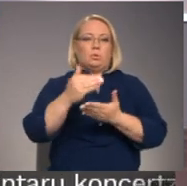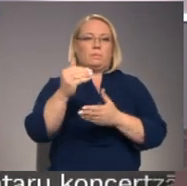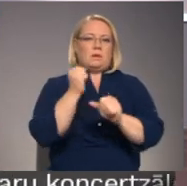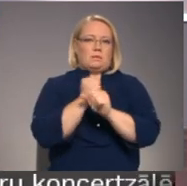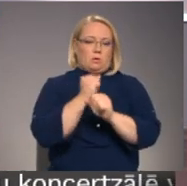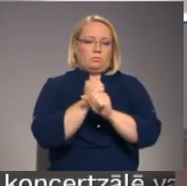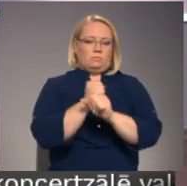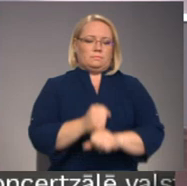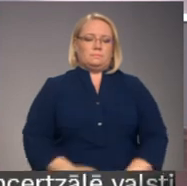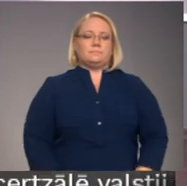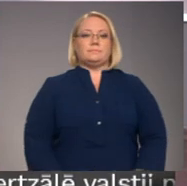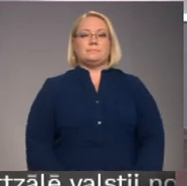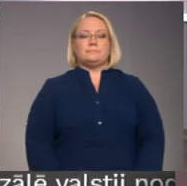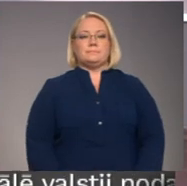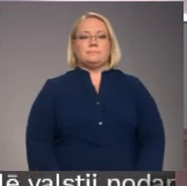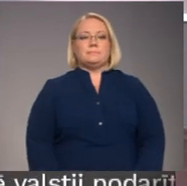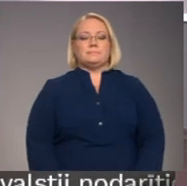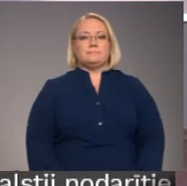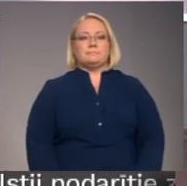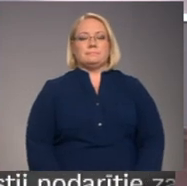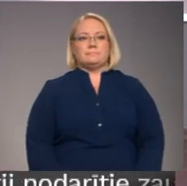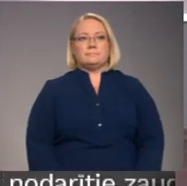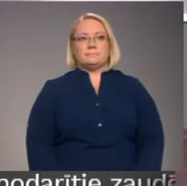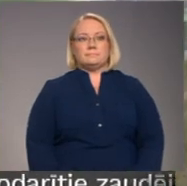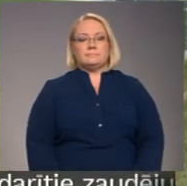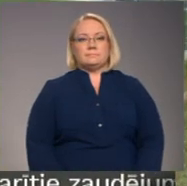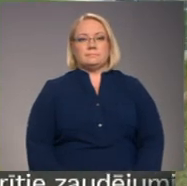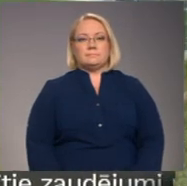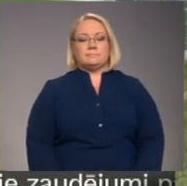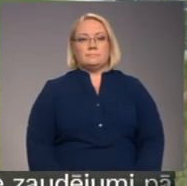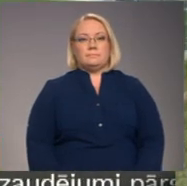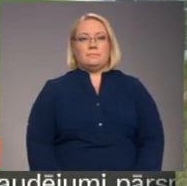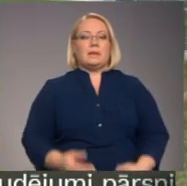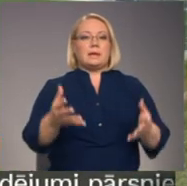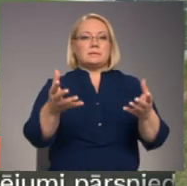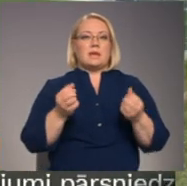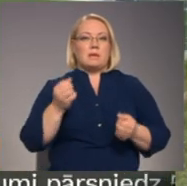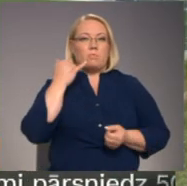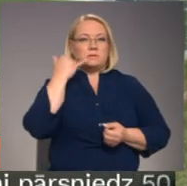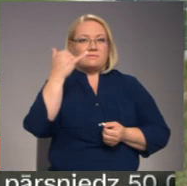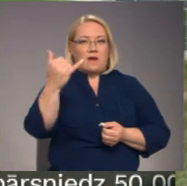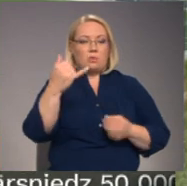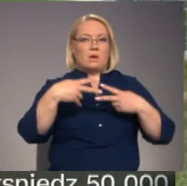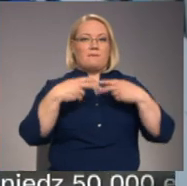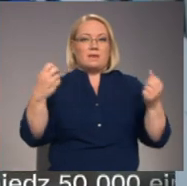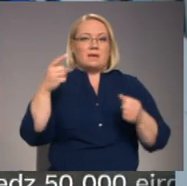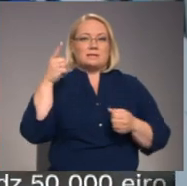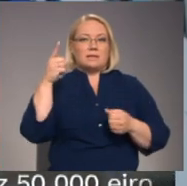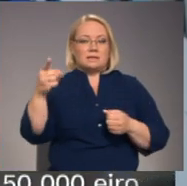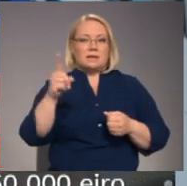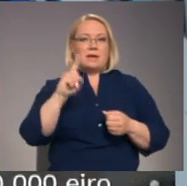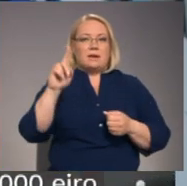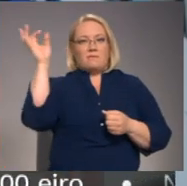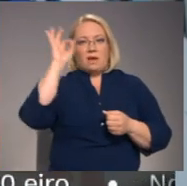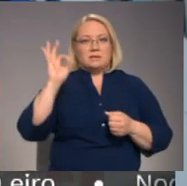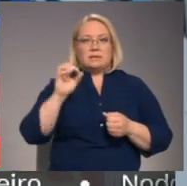Reizeknes ziņos Latgales reģionālā televīzija. Saņemot zvanu par to, viesnīcā restart atrodas